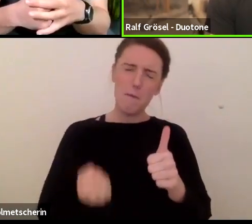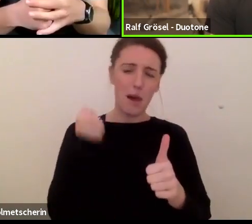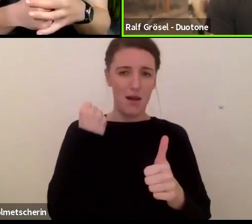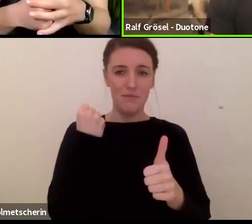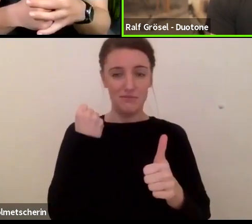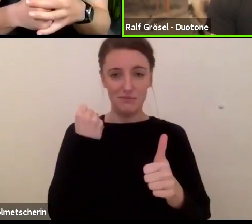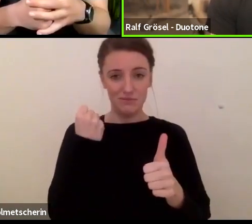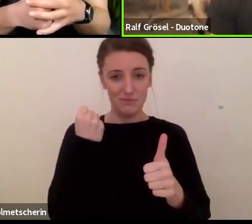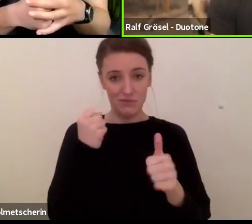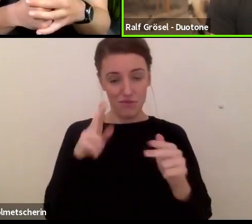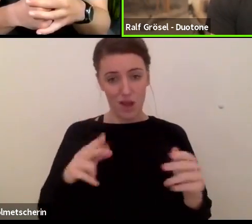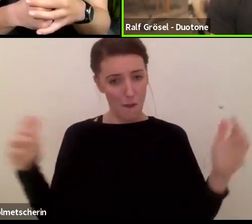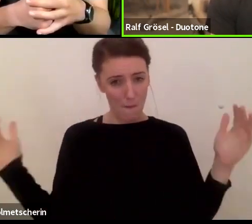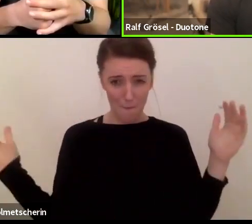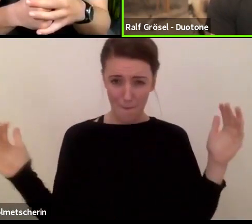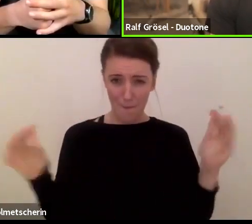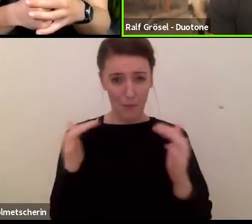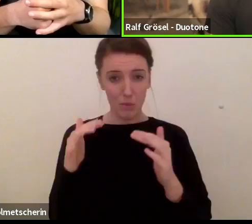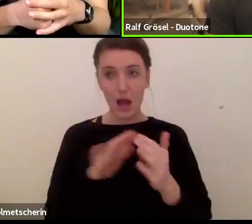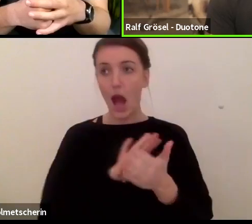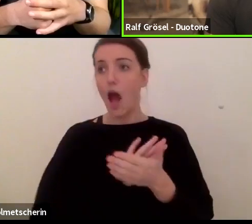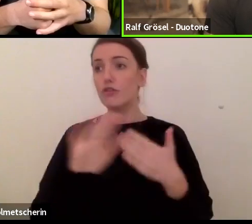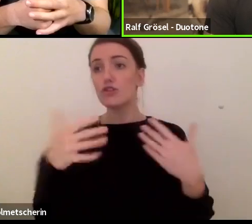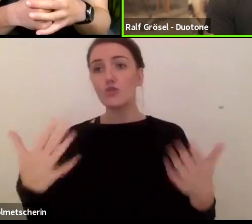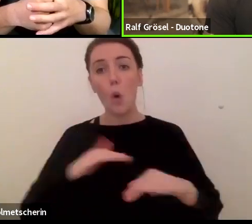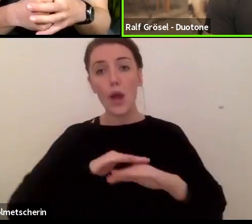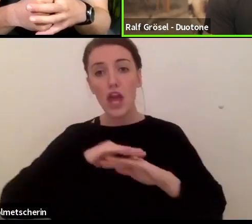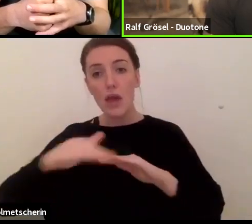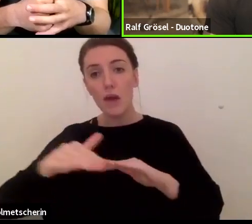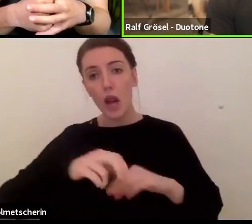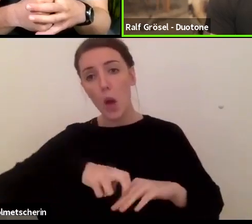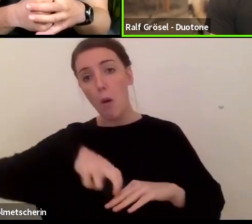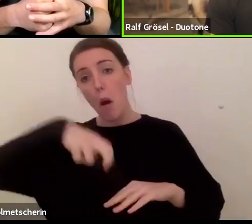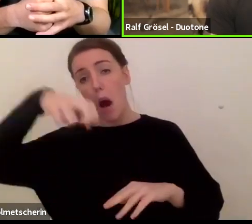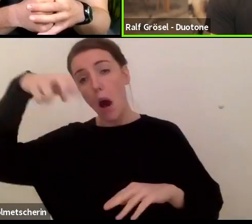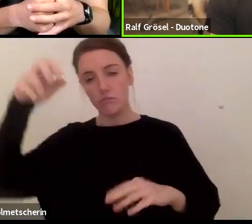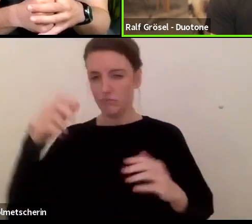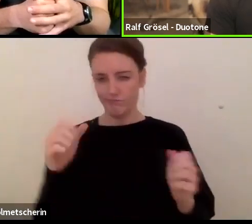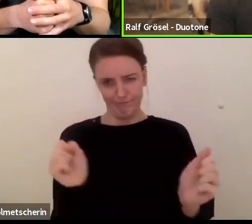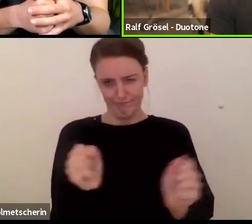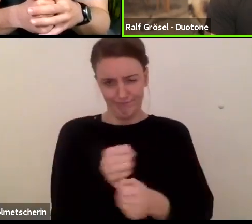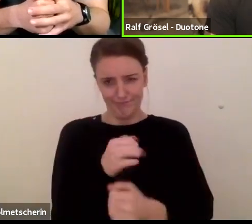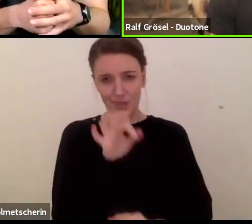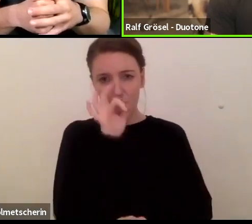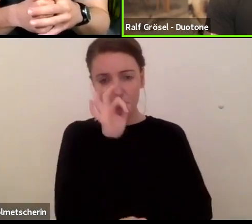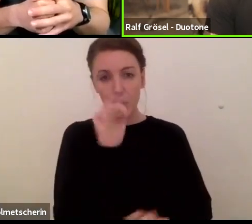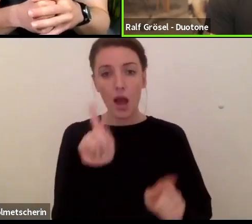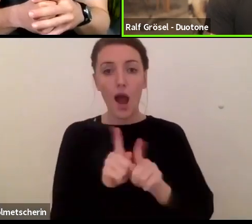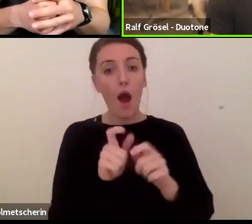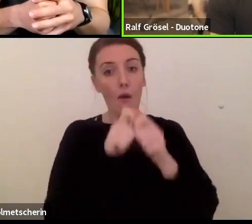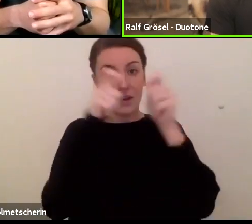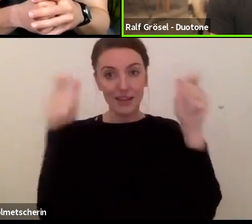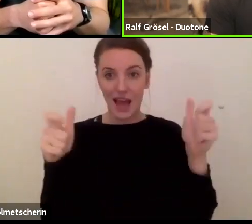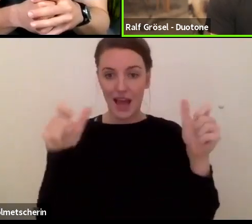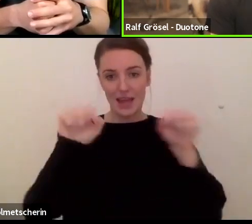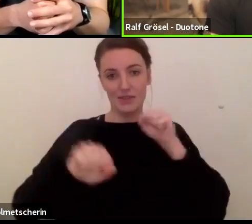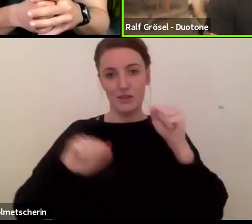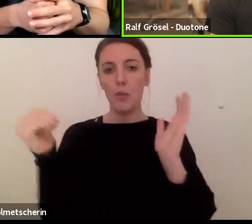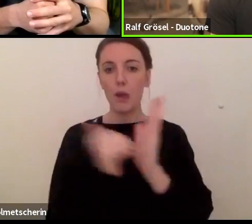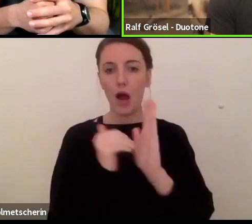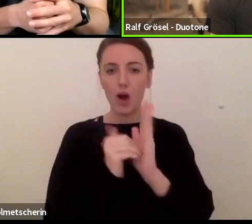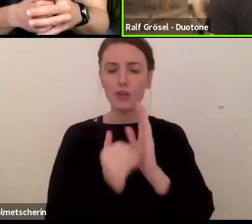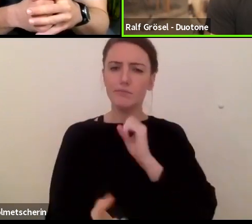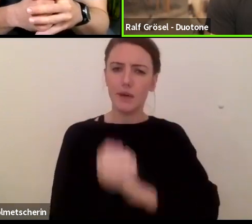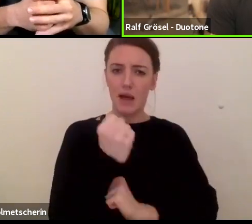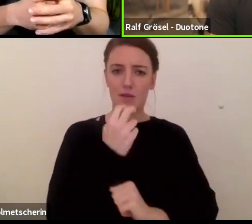der Ebene wird das auf gar keinen Fall funktionieren. Du brauchst einen relativ kleinen Keit, der sehr viel Energie hat, den man sehr stark vor dem Absprung